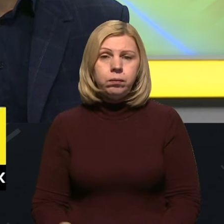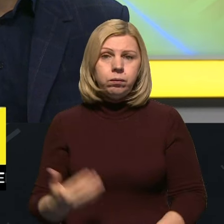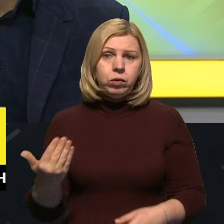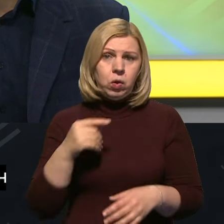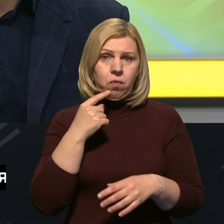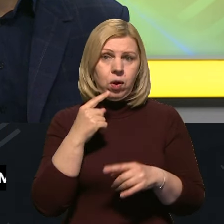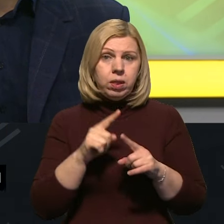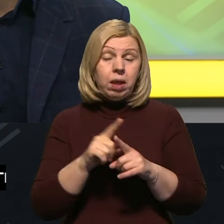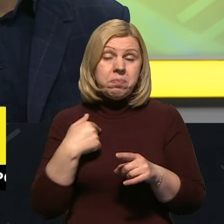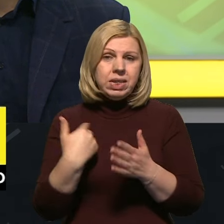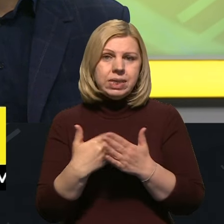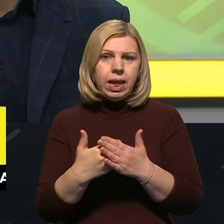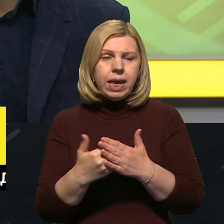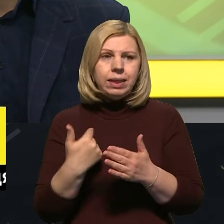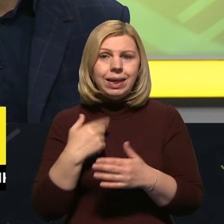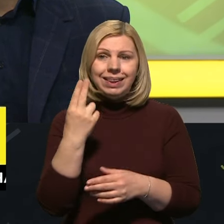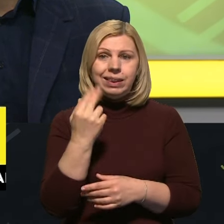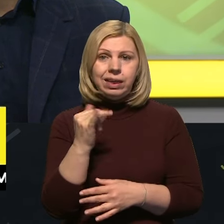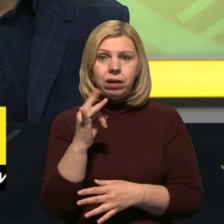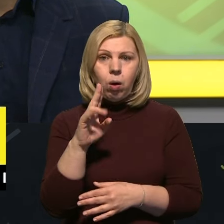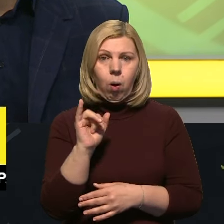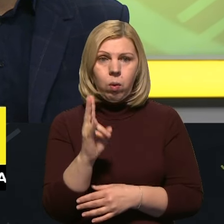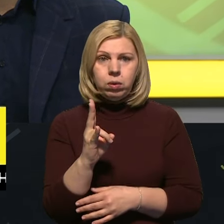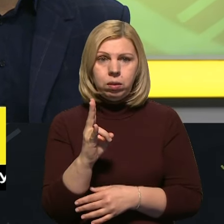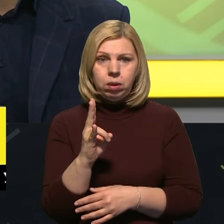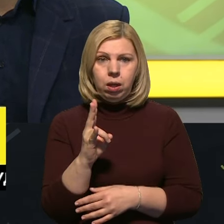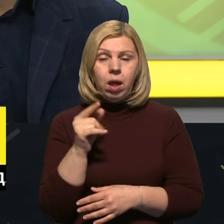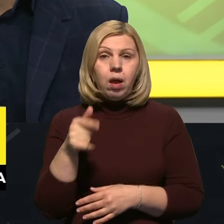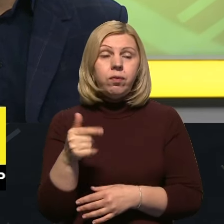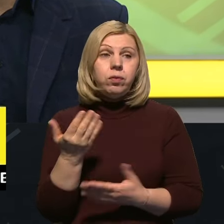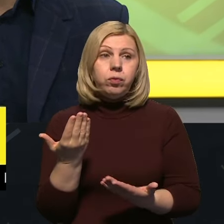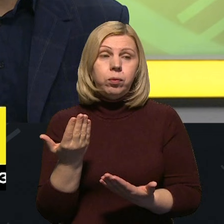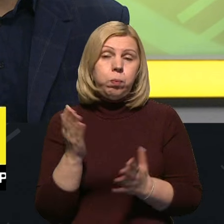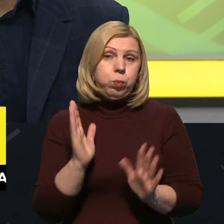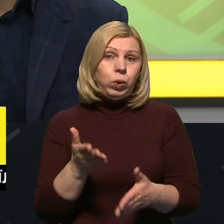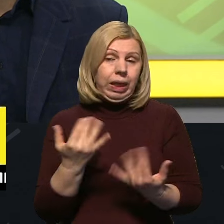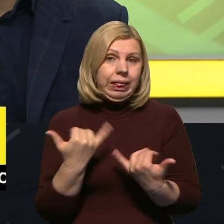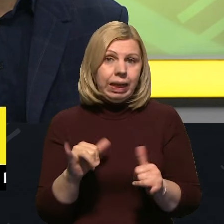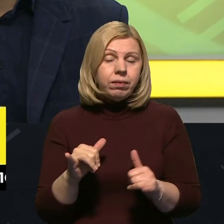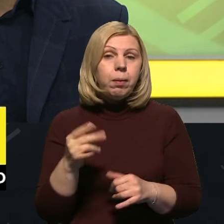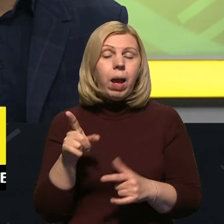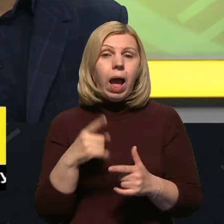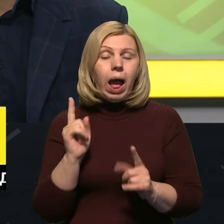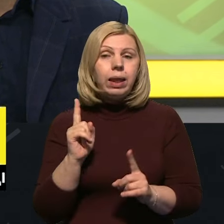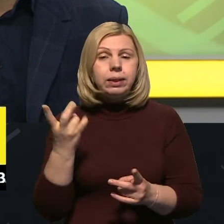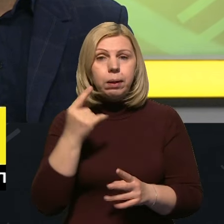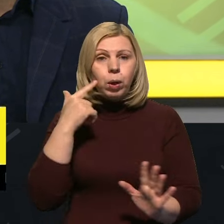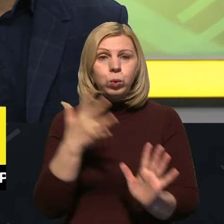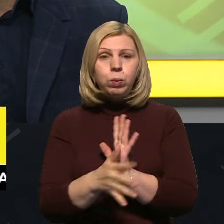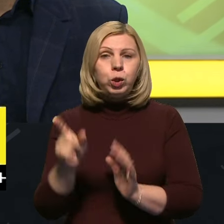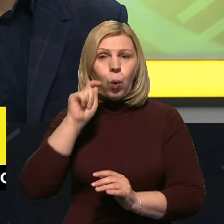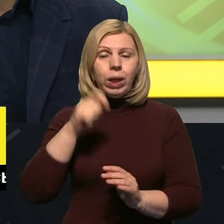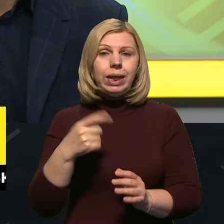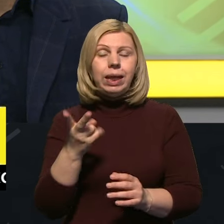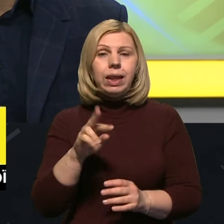Мені здається, що те, щоб брати Циркон, то може це буде дивним, але треба розуміти, що Україна